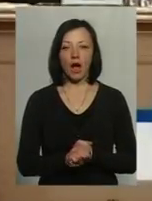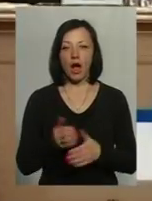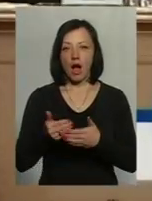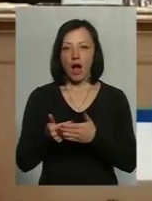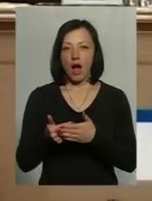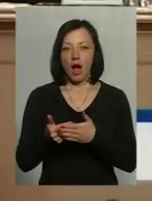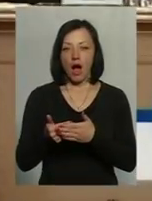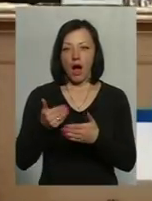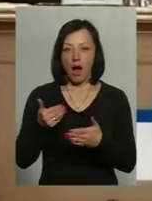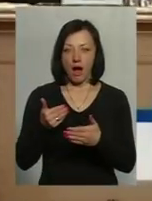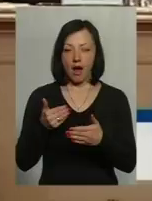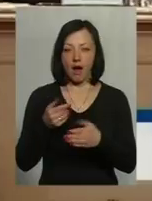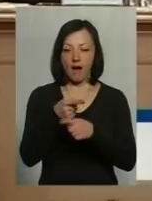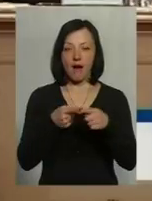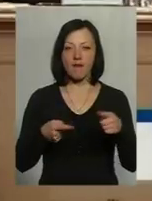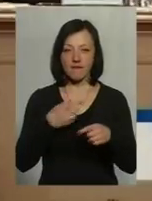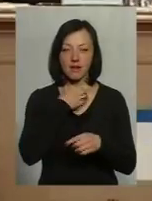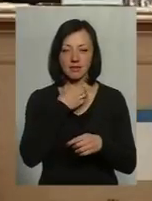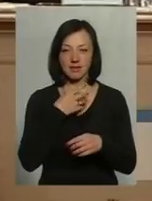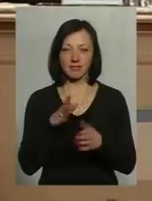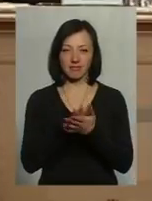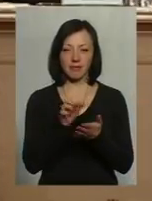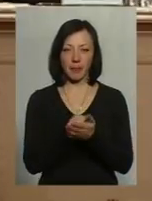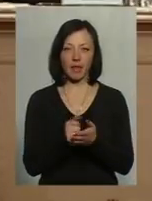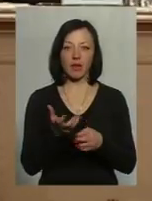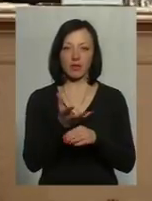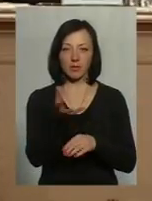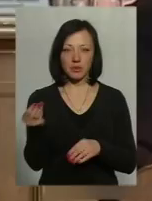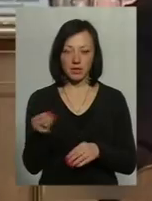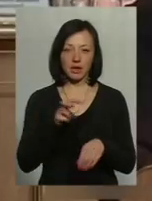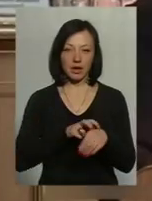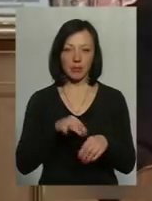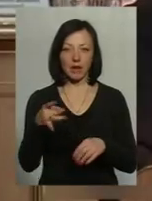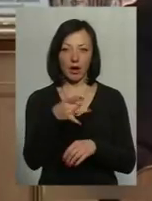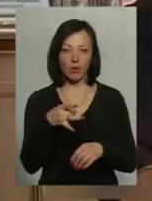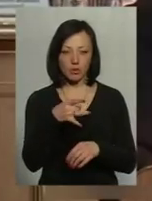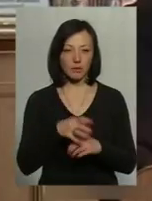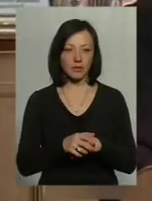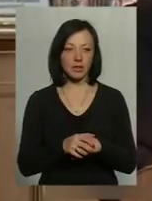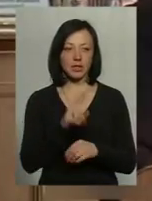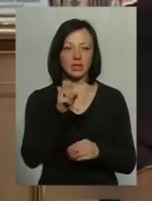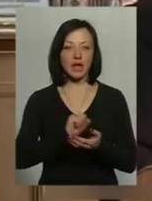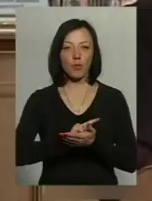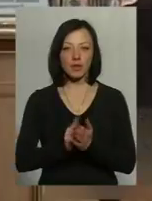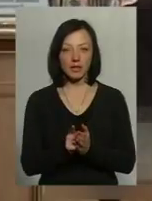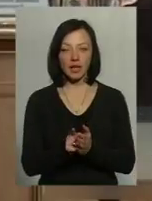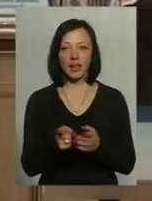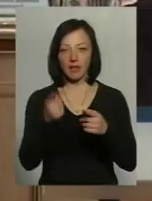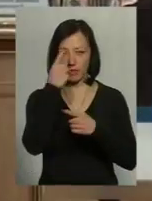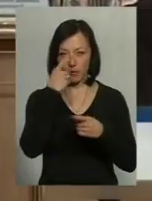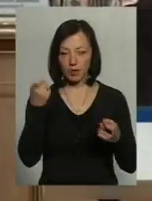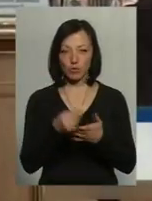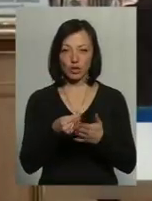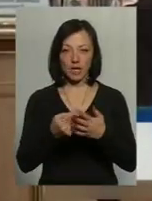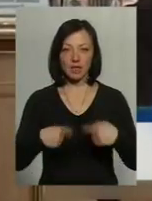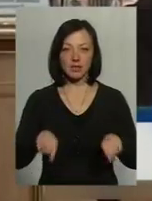постанову всі обласні заклади, хорони здоров'я, а також райони. За оперативною інформацією, по бюджетній сфері в